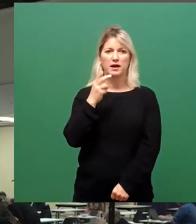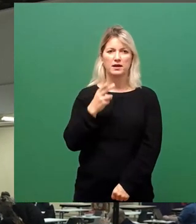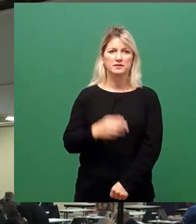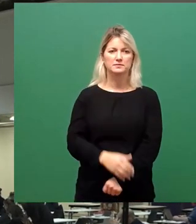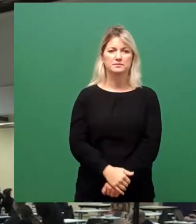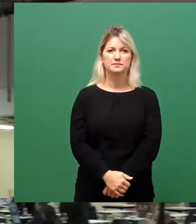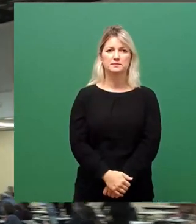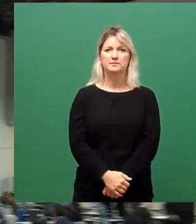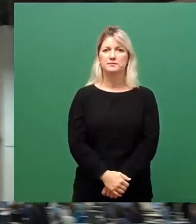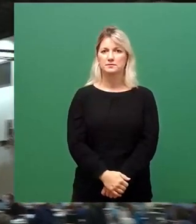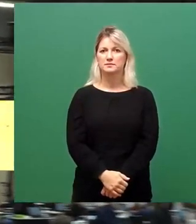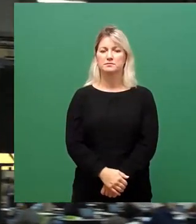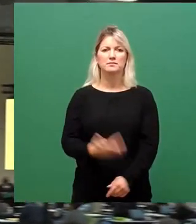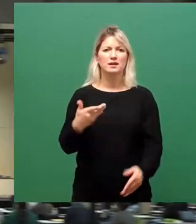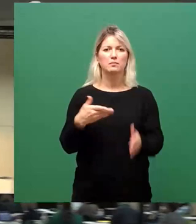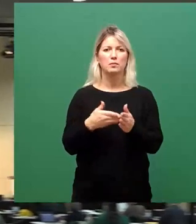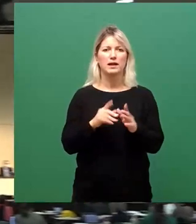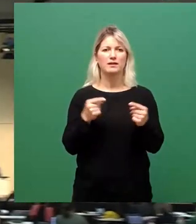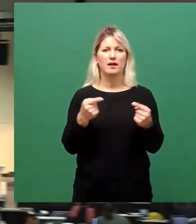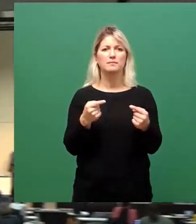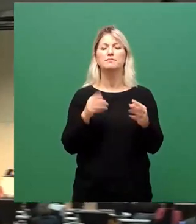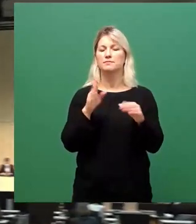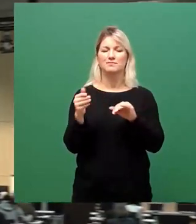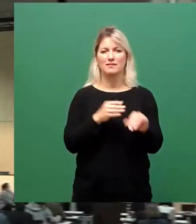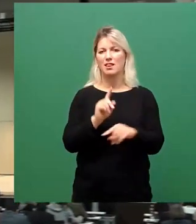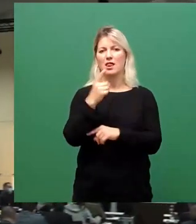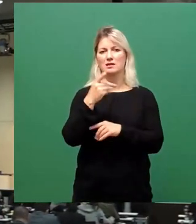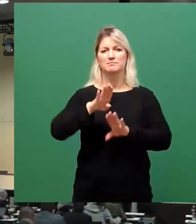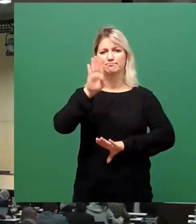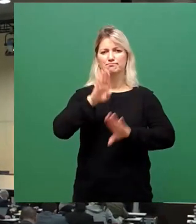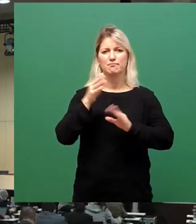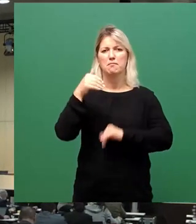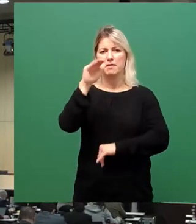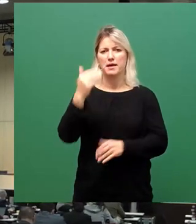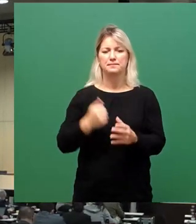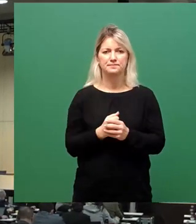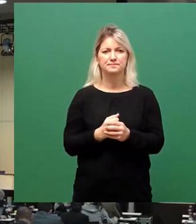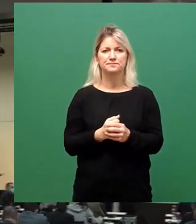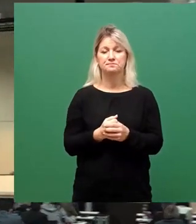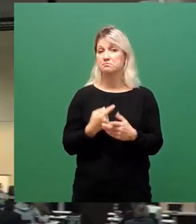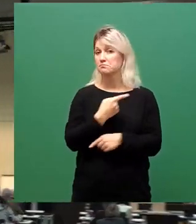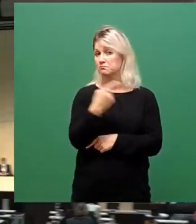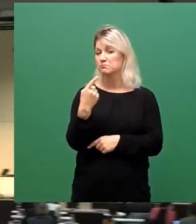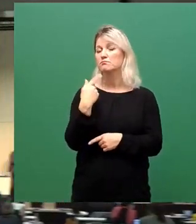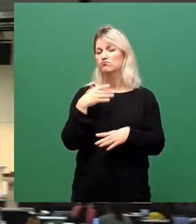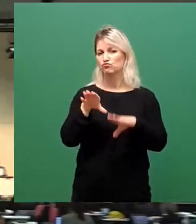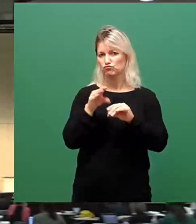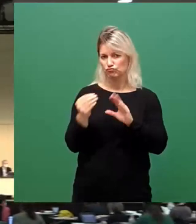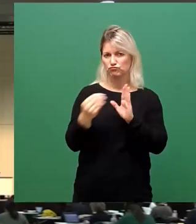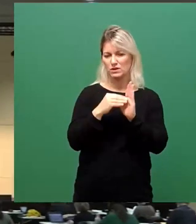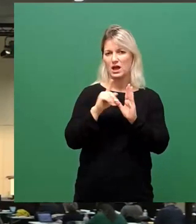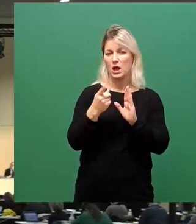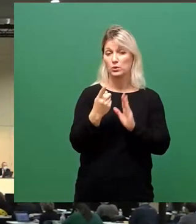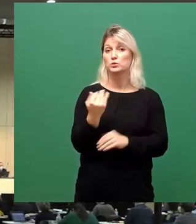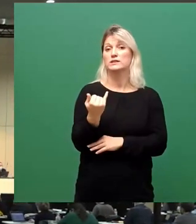Gegenprobe mal. Ja, erst, das war deutlich, die Mehrheit wäre damit auch aufgenommen. So, und jetzt kommen wir